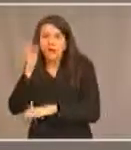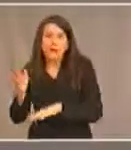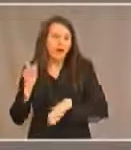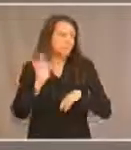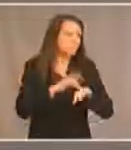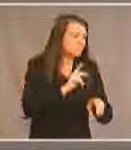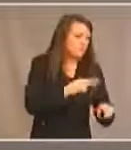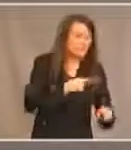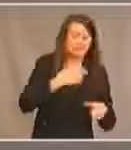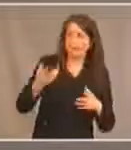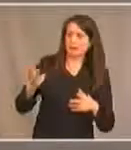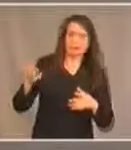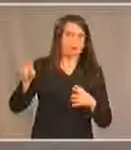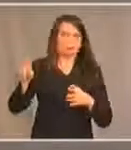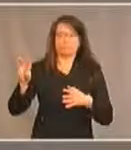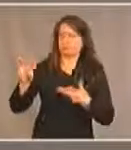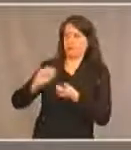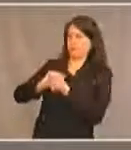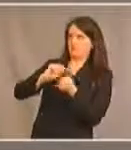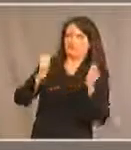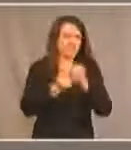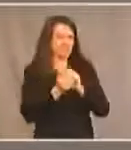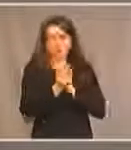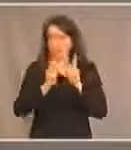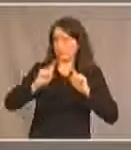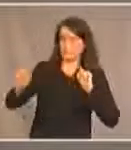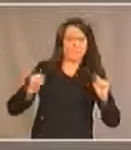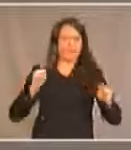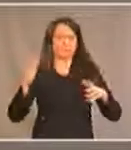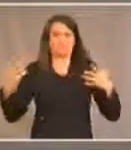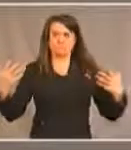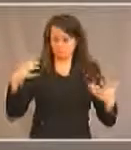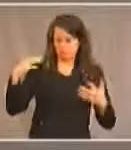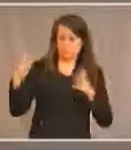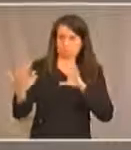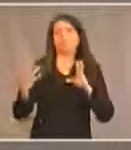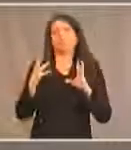qui soit assujetti à un traitement différent dans le cadre de ces déplacements. Et donc,